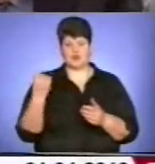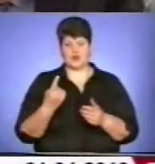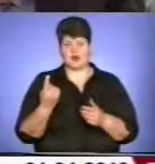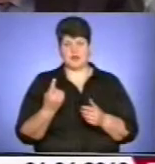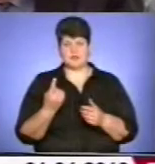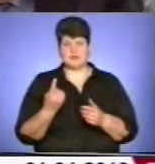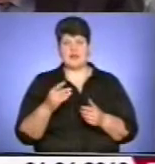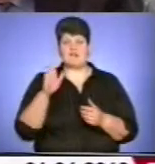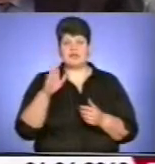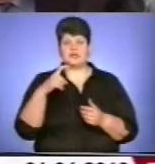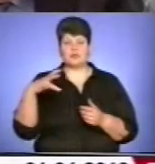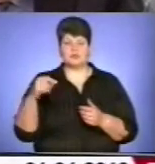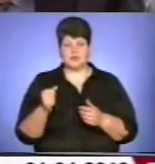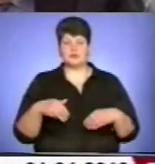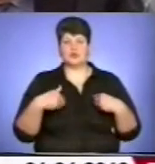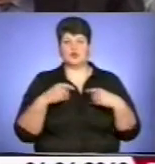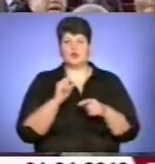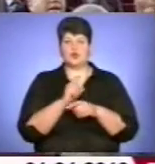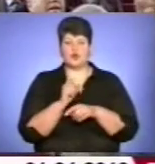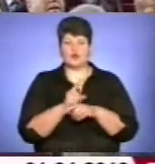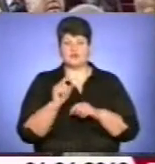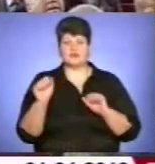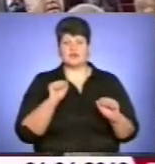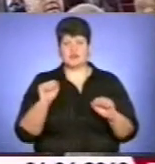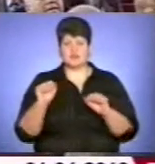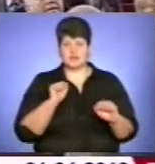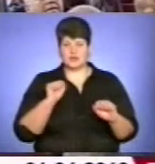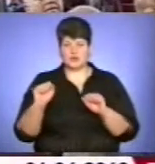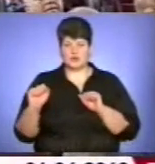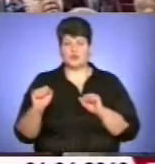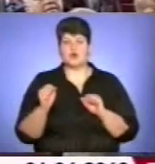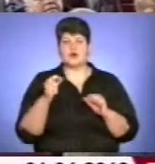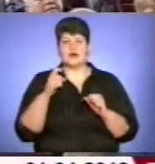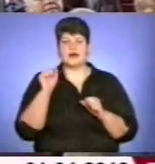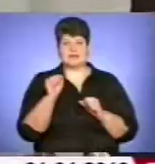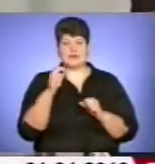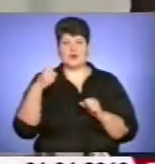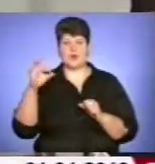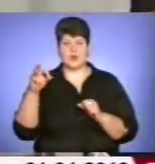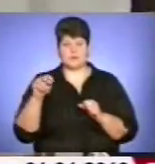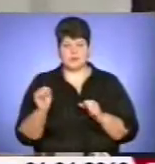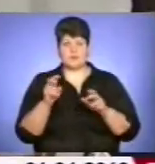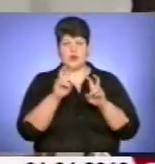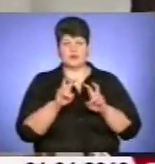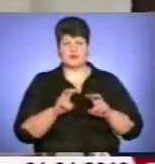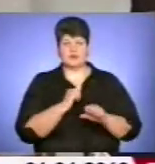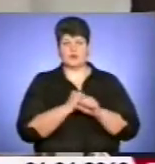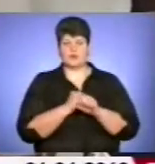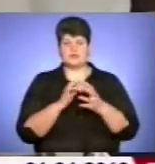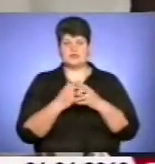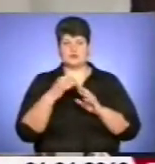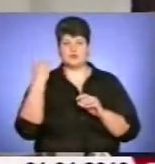Валентин Хоптян доручив керівнику Департаменту агропромислового розвитку облдержадміністрації Андрію Хумі проаналізувати роботу